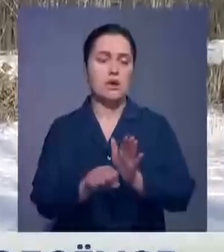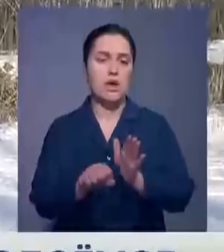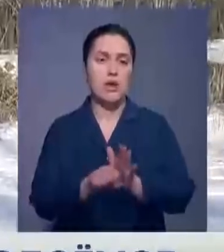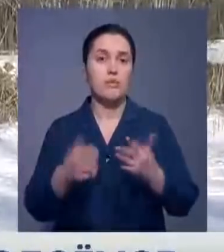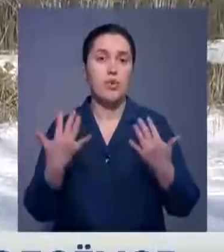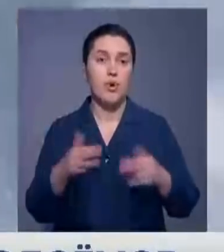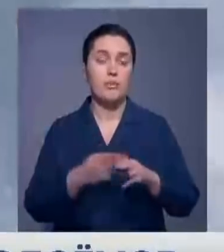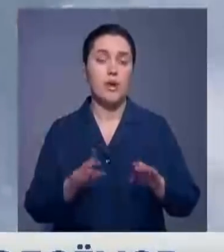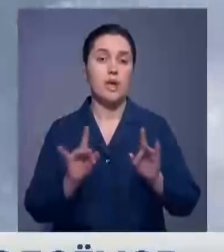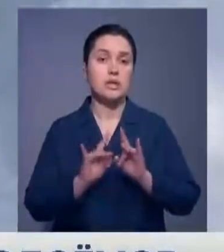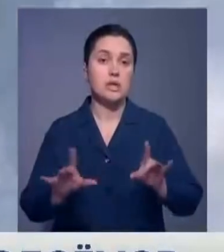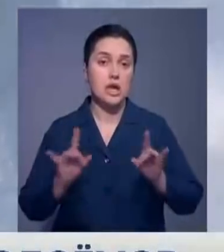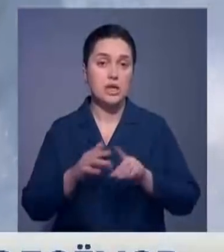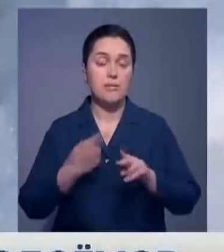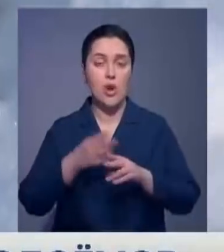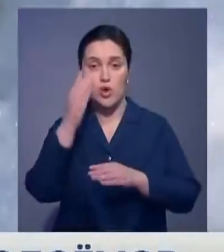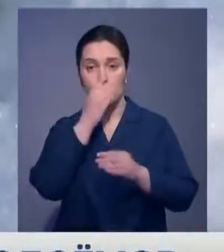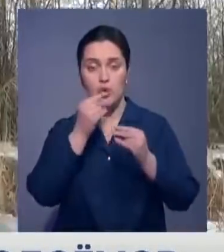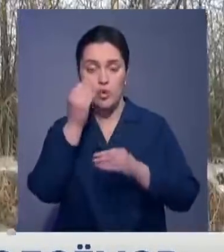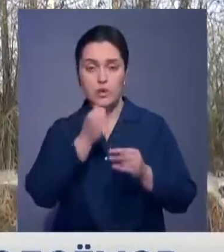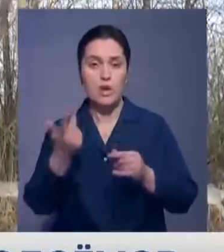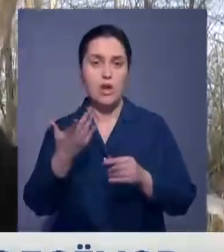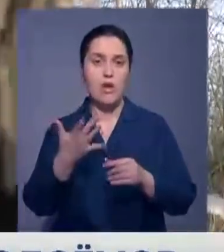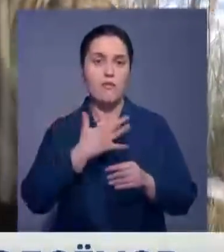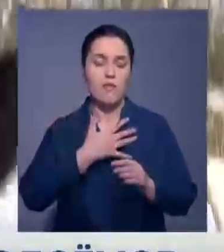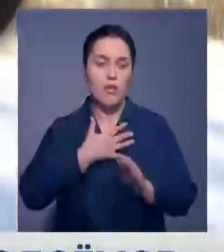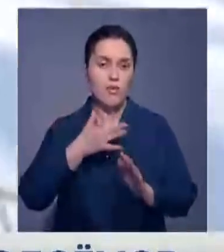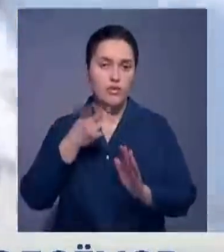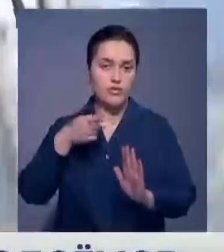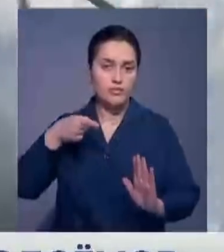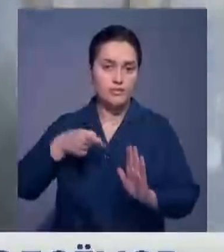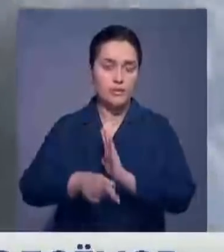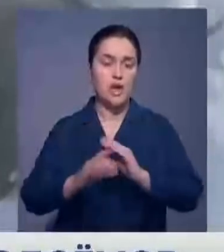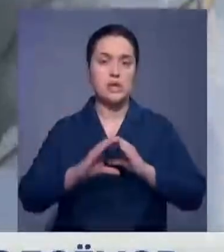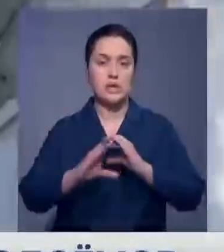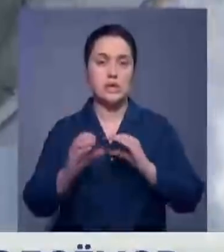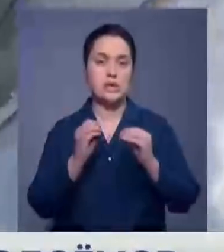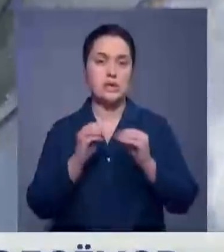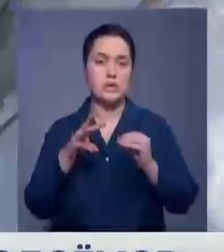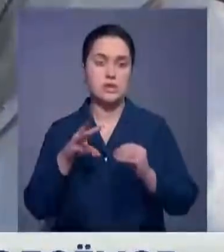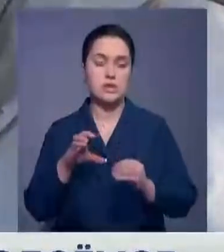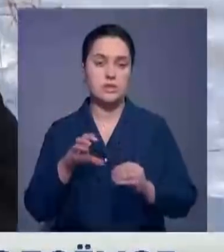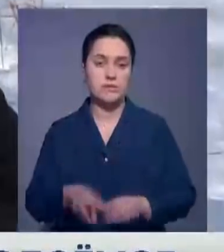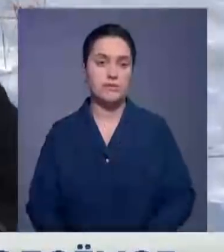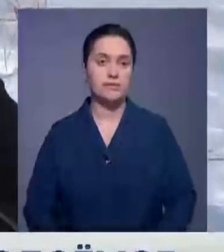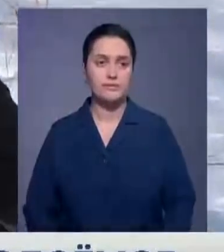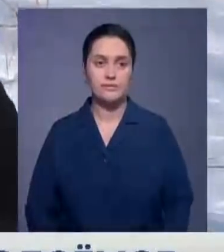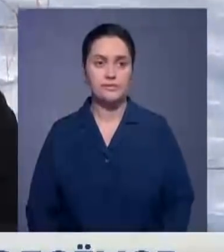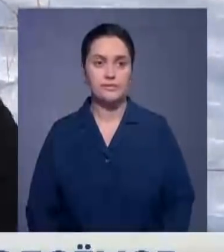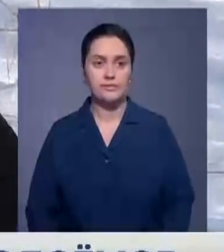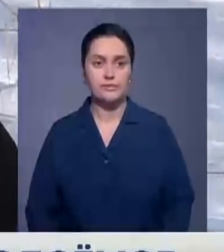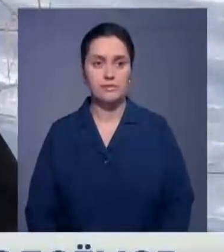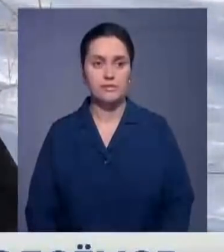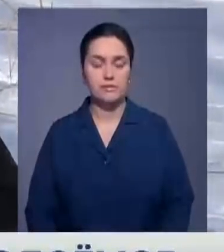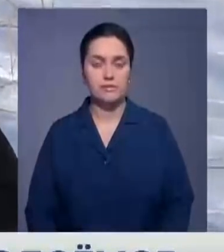инспекторов, работы по искусственной аэрации нужно проводить при толщине льда больше 10 сантиметров. Для того, чтобы часть